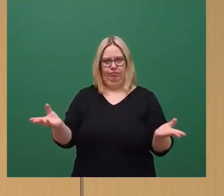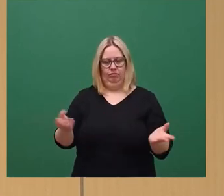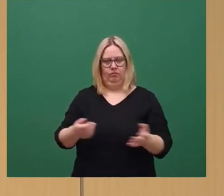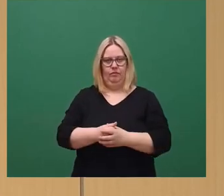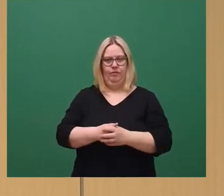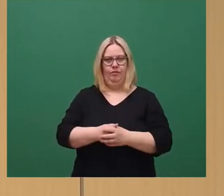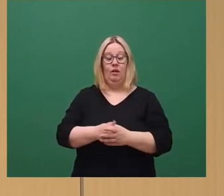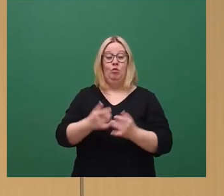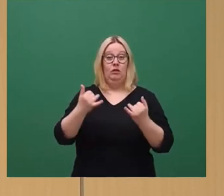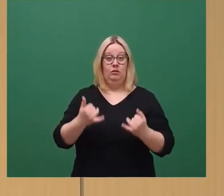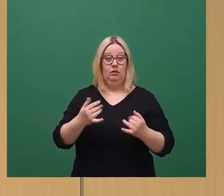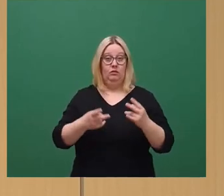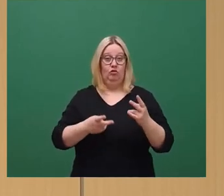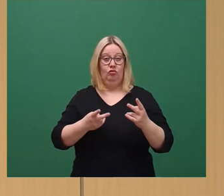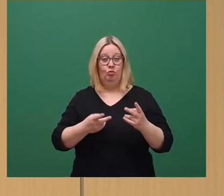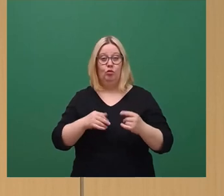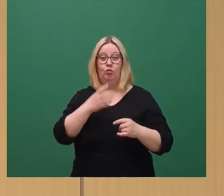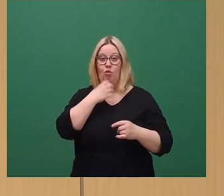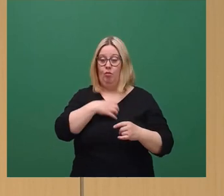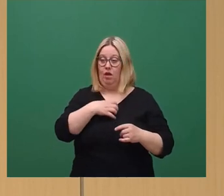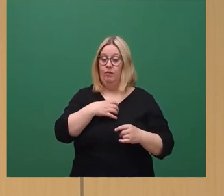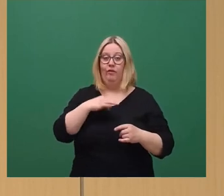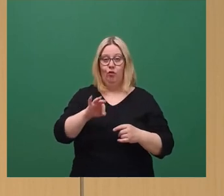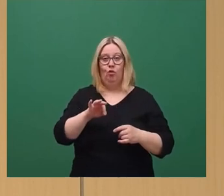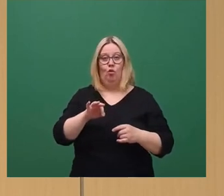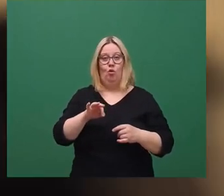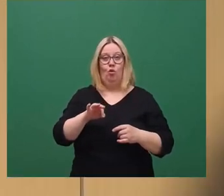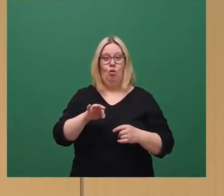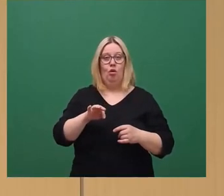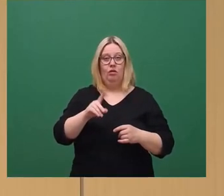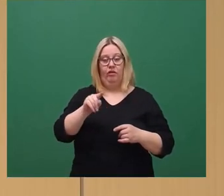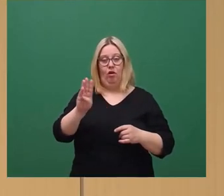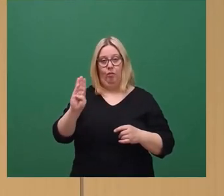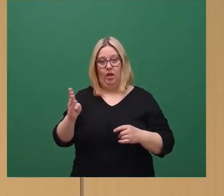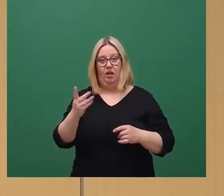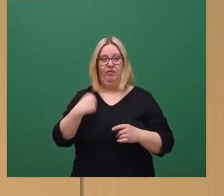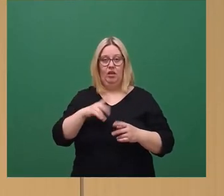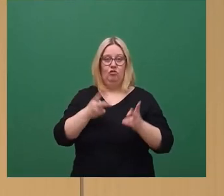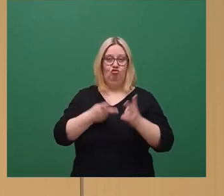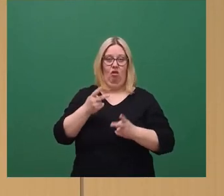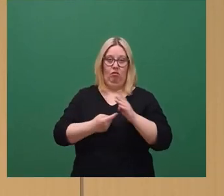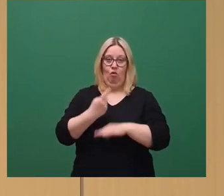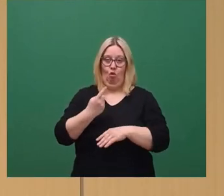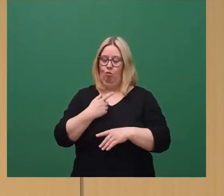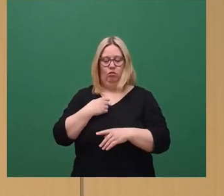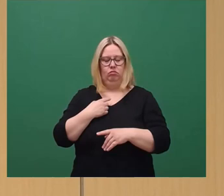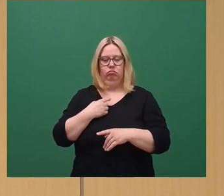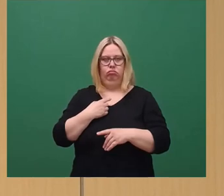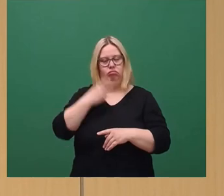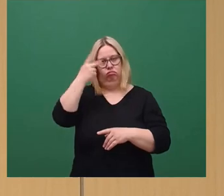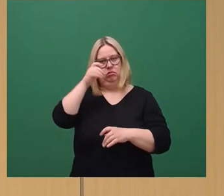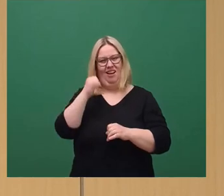Schaden, der durch diese Indiskretion für die DVB entstanden ist, lässt sich derzeit kaum beziffern. Kunden- und